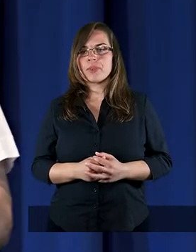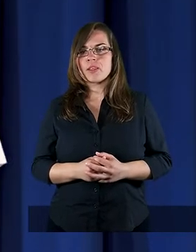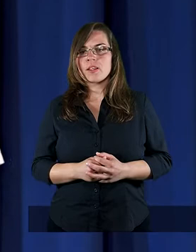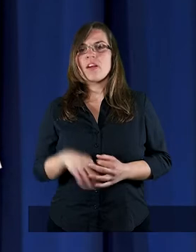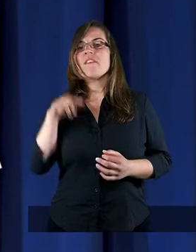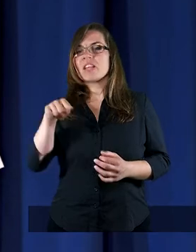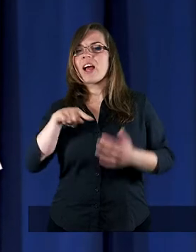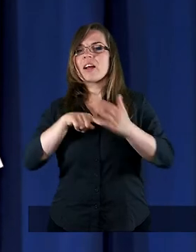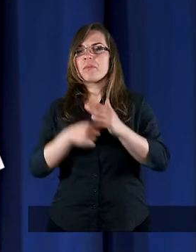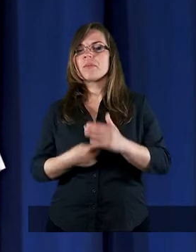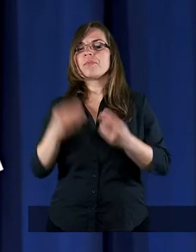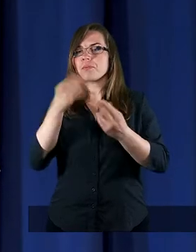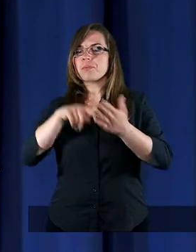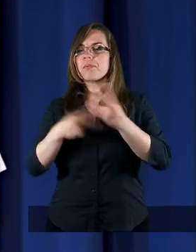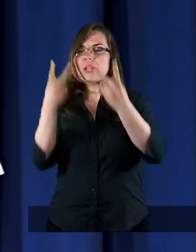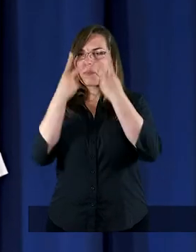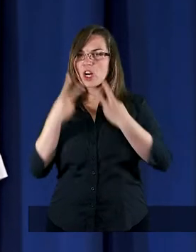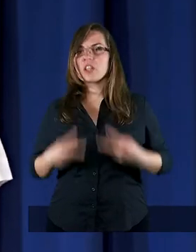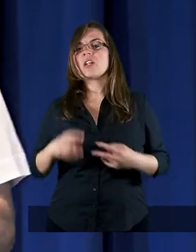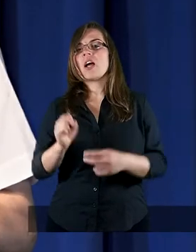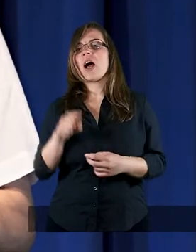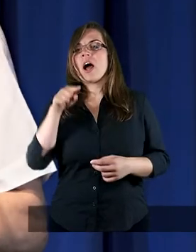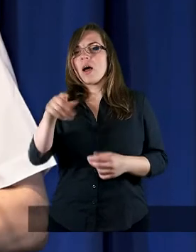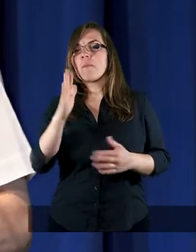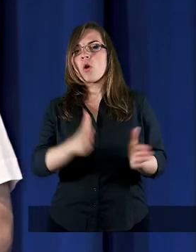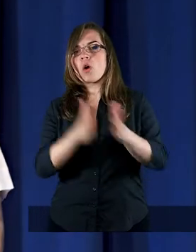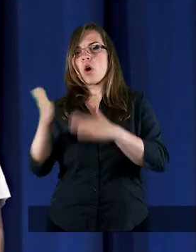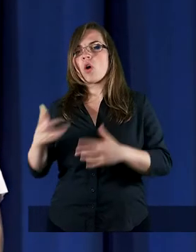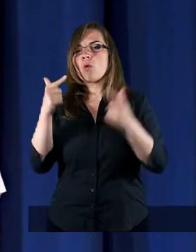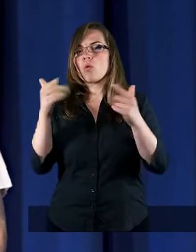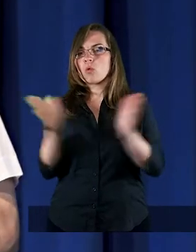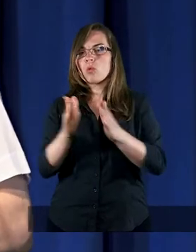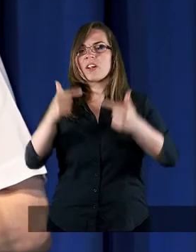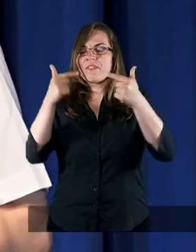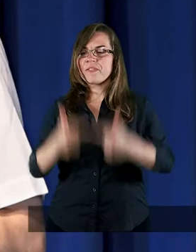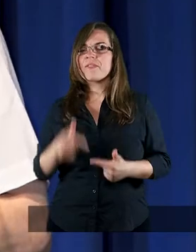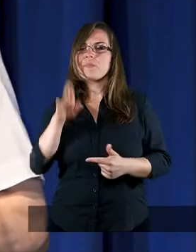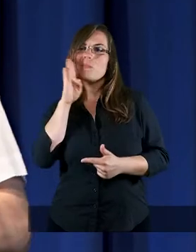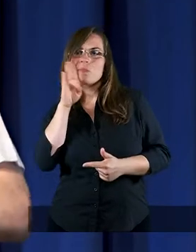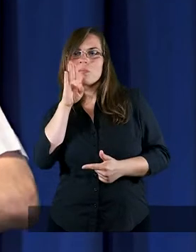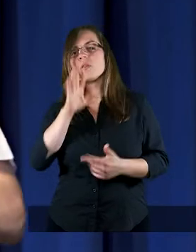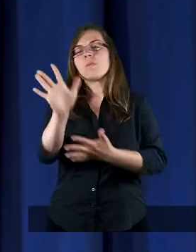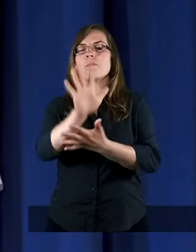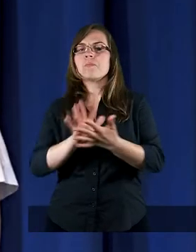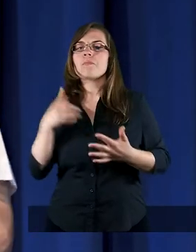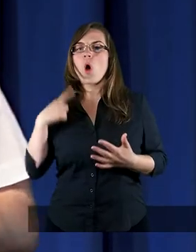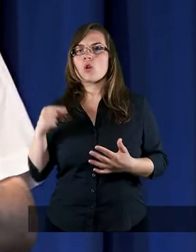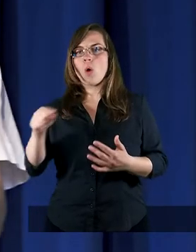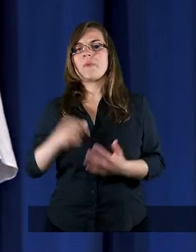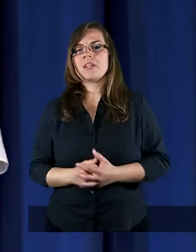W takim razie jeszcze raz przeczytam, a potem kolejny krótki wiersz tego samego poety.